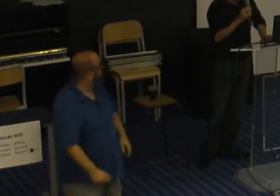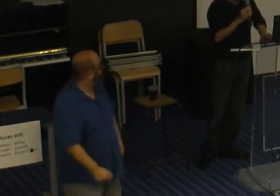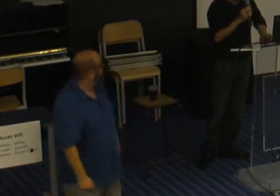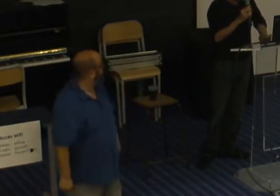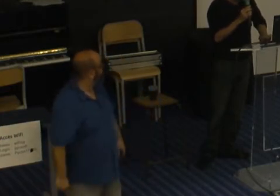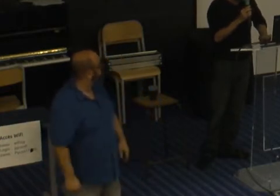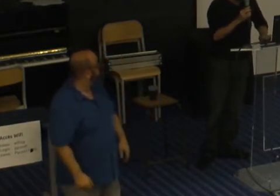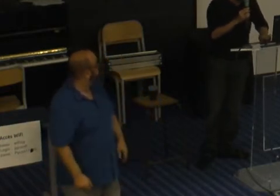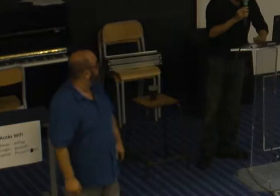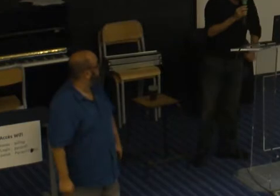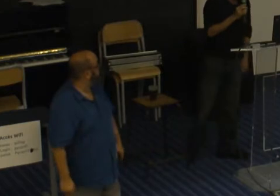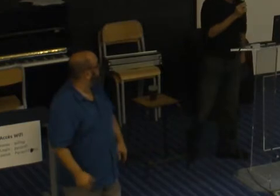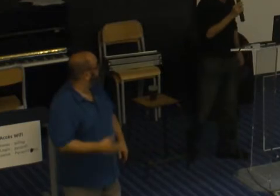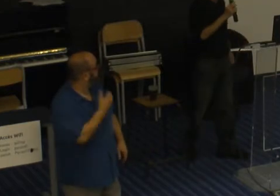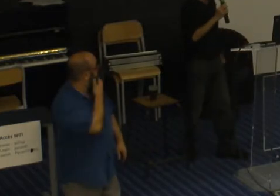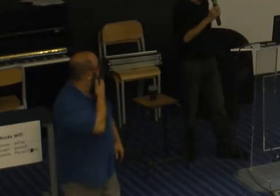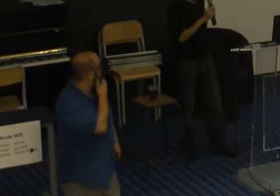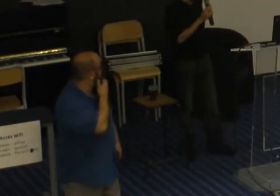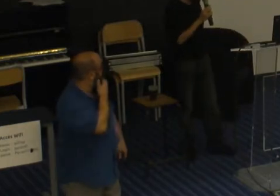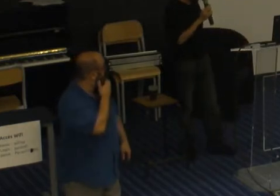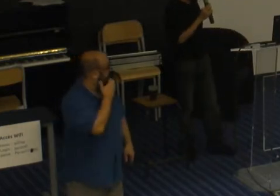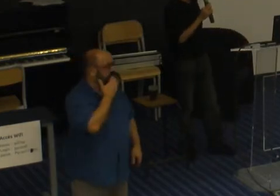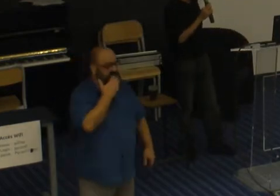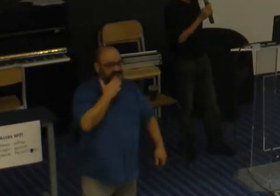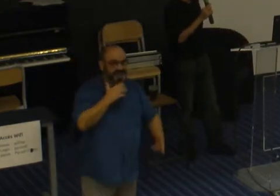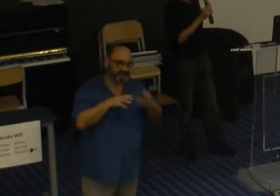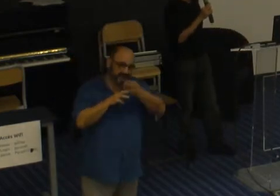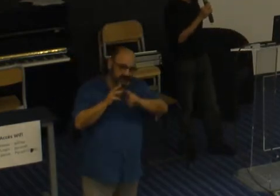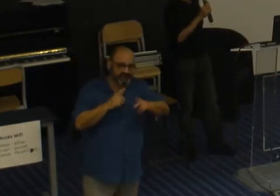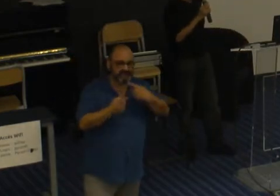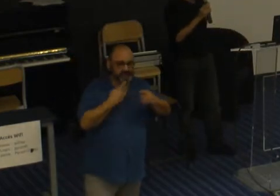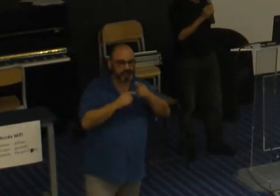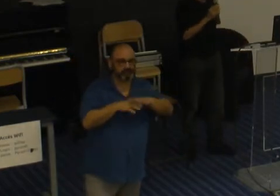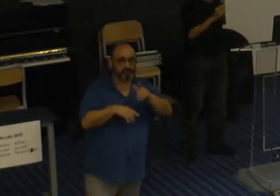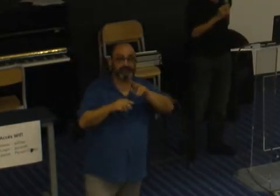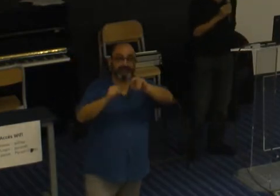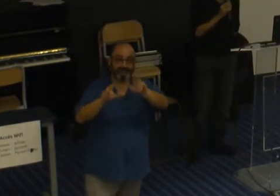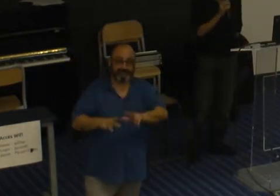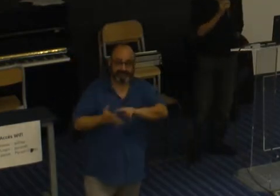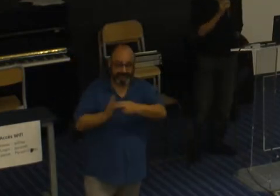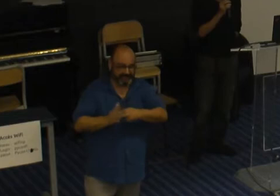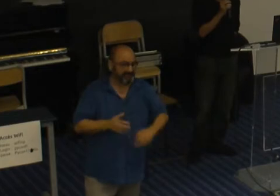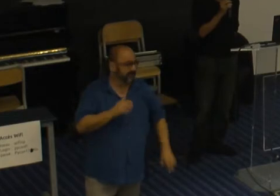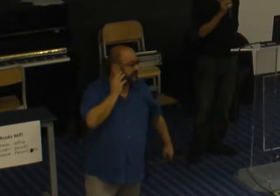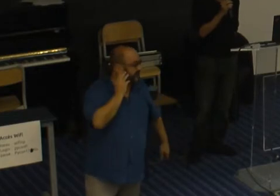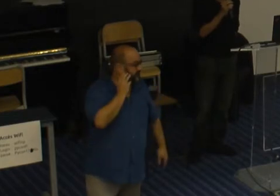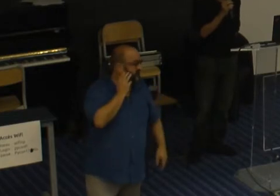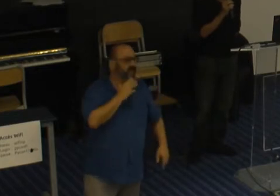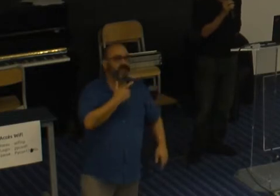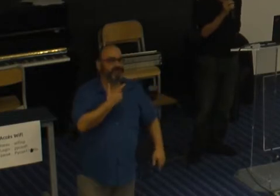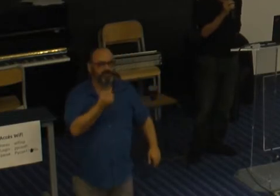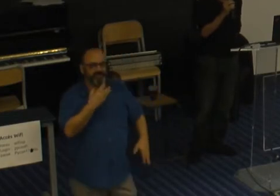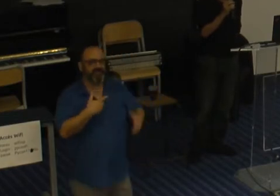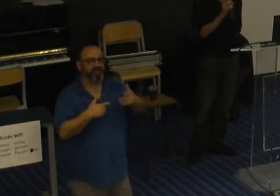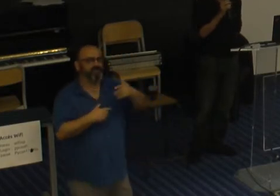Donc, pour revenir à un sujet sur la tech,'est qu'en fait, derrière, quand on parle de discrimination, on fait souvent, on nous dit, mais